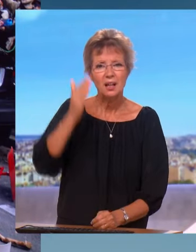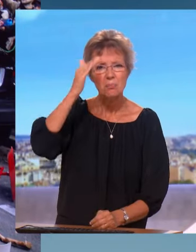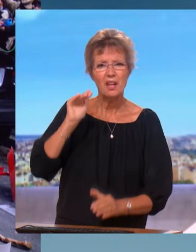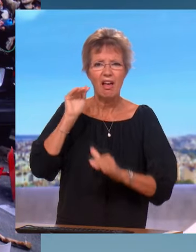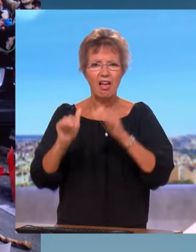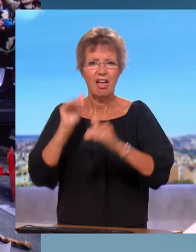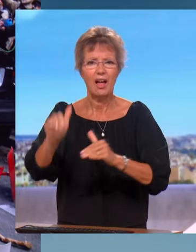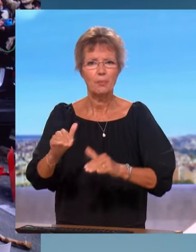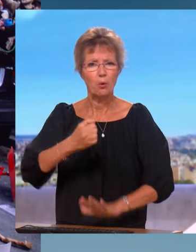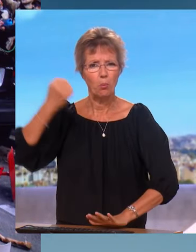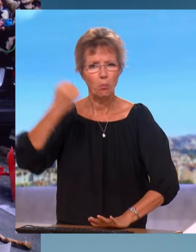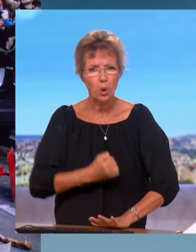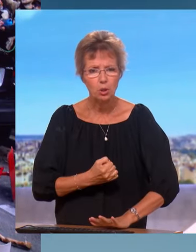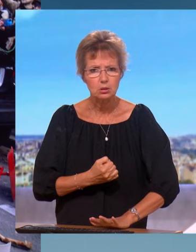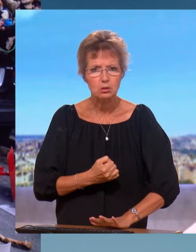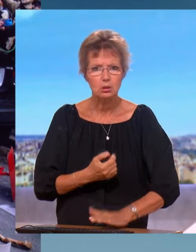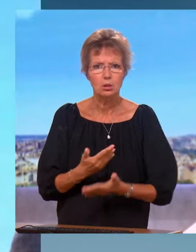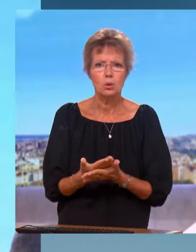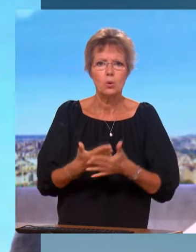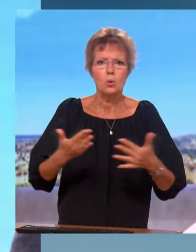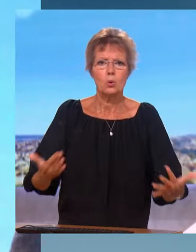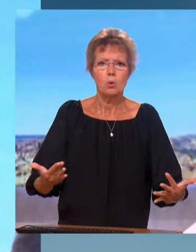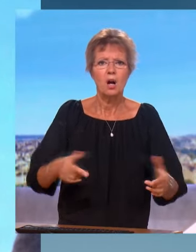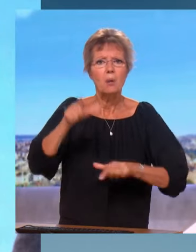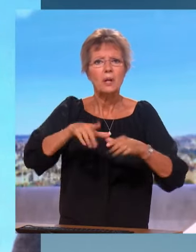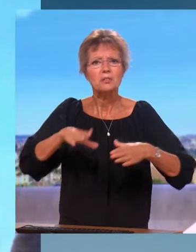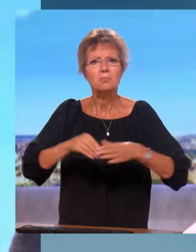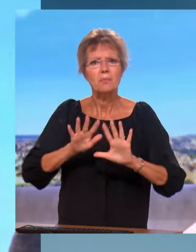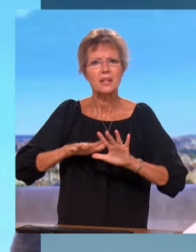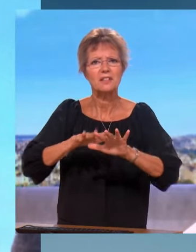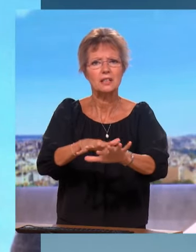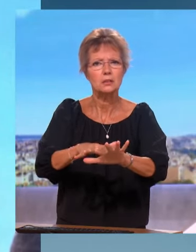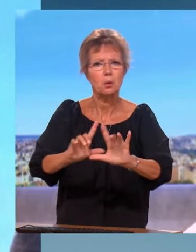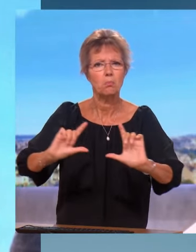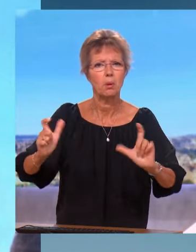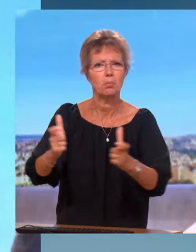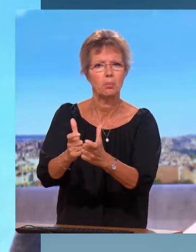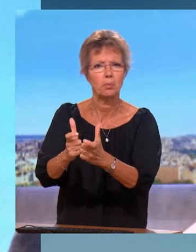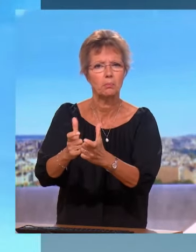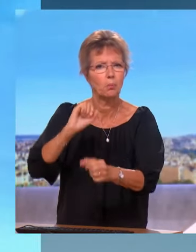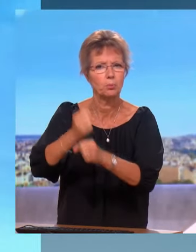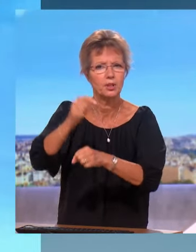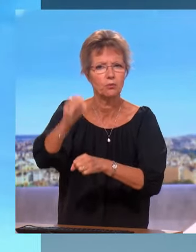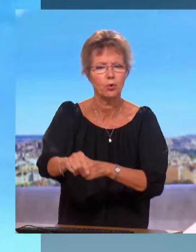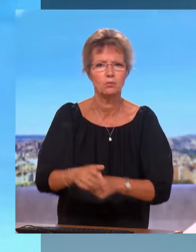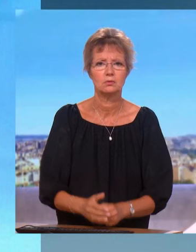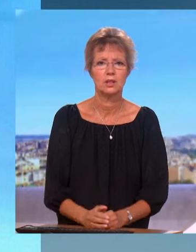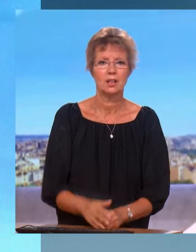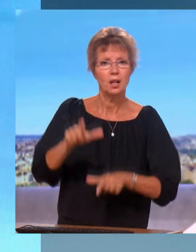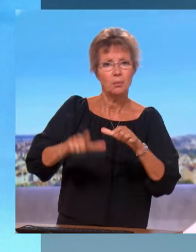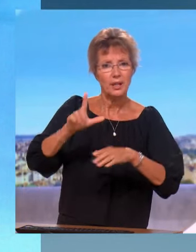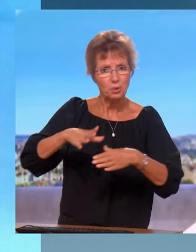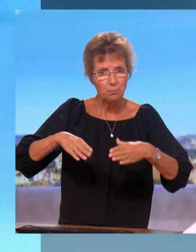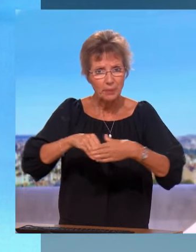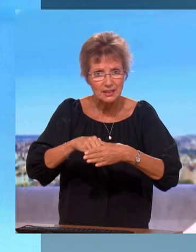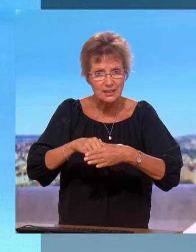meurtre, tous ceux qui ont appelé à cette manifestation, qui ont été dans cette manifestation qui seront identifiés, doivent être poursuivis. Tous ceux qui ont été dans la manifestation ou qui ont participé aux